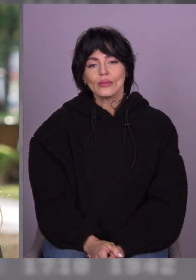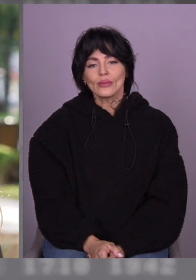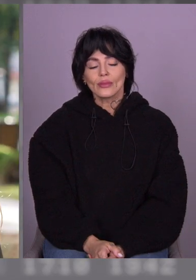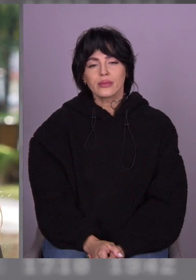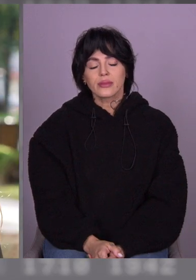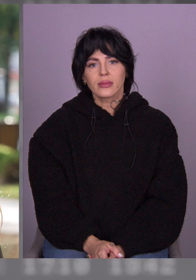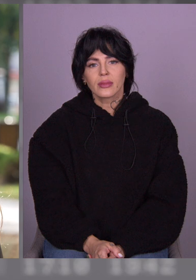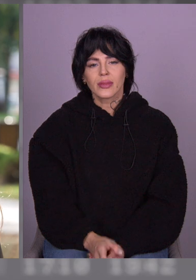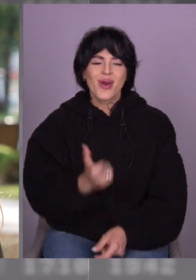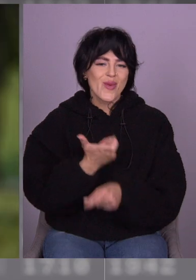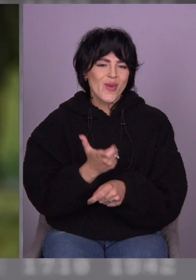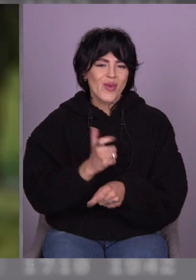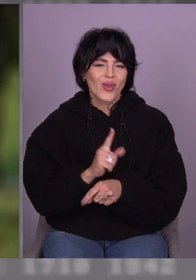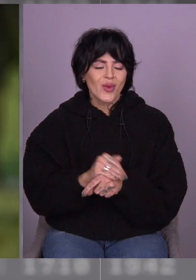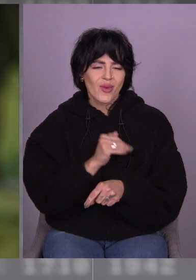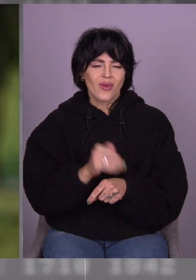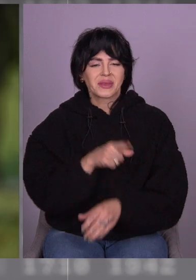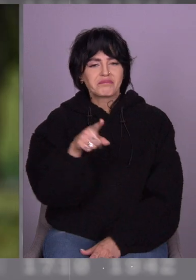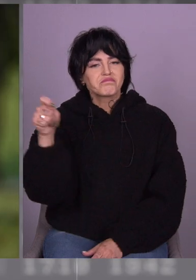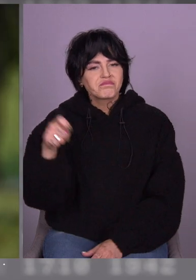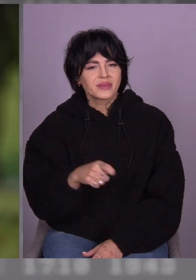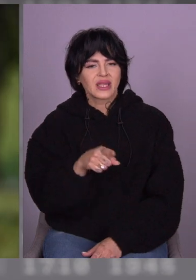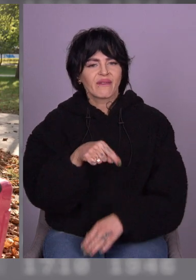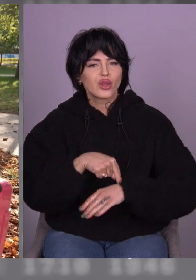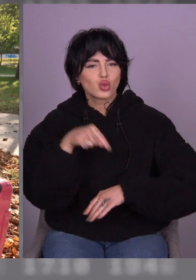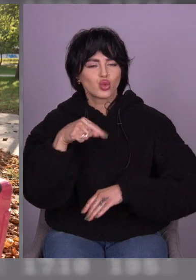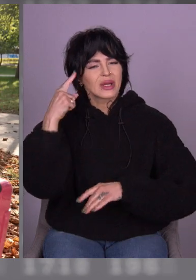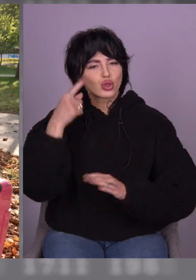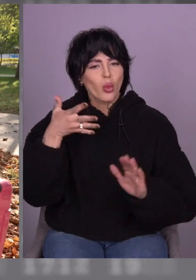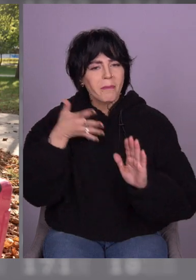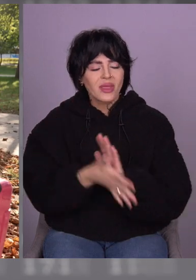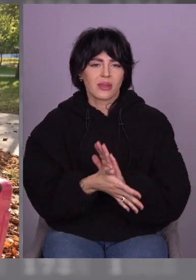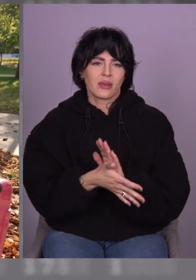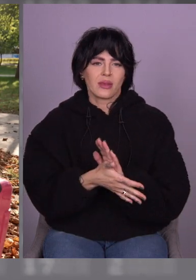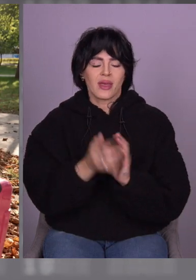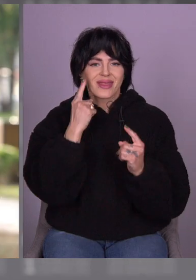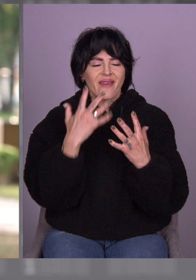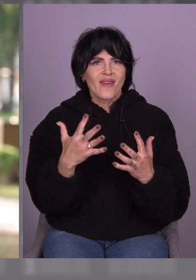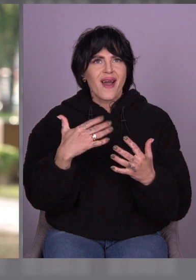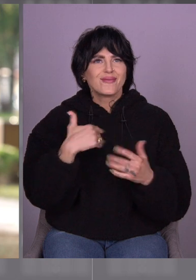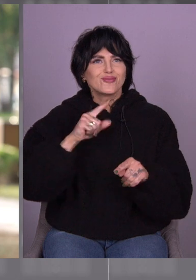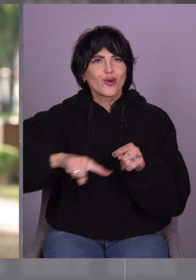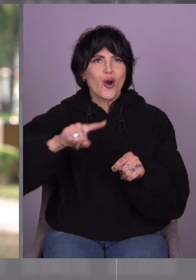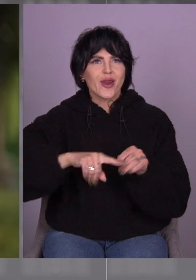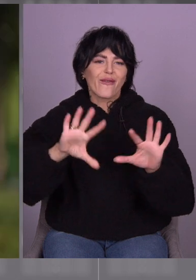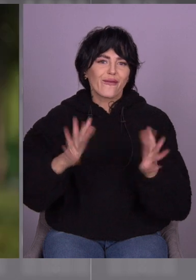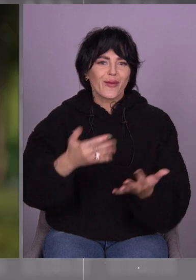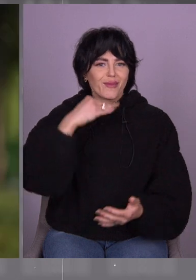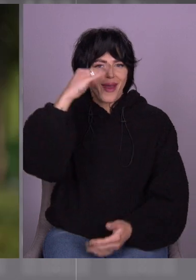Так добре, що ти приїхала, що ти це відчула, що ти це зрозуміла. Я уявляю тата, який побачить тебе.